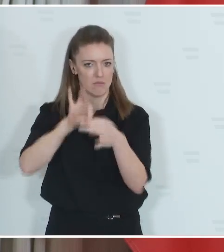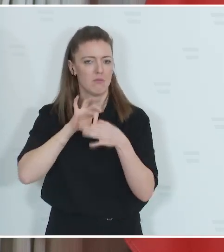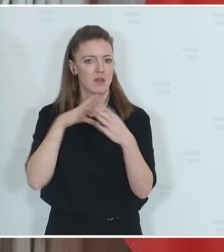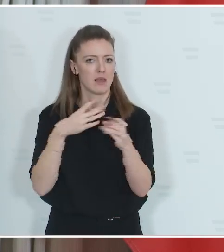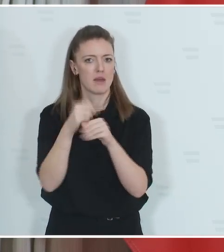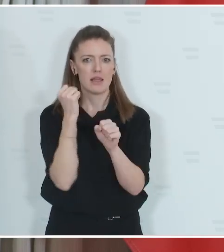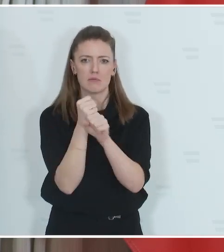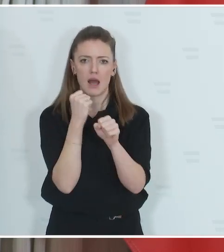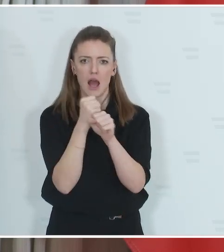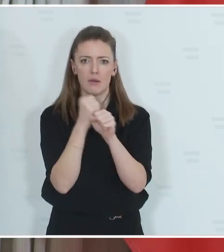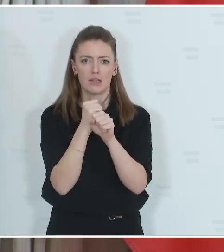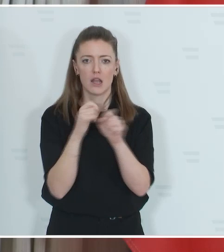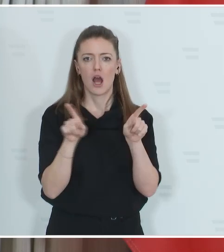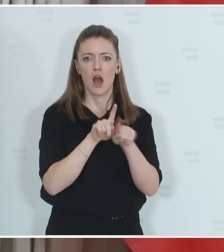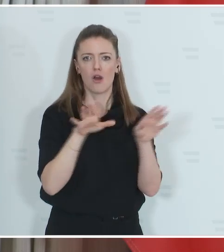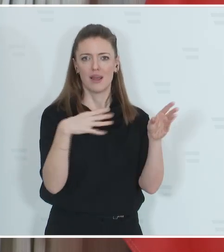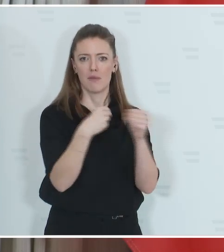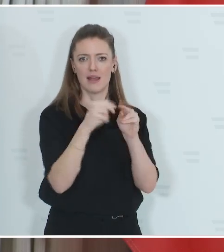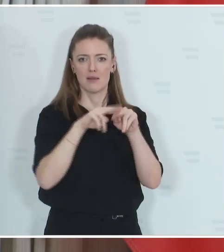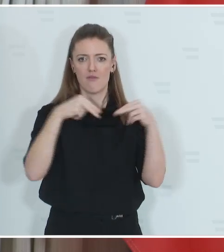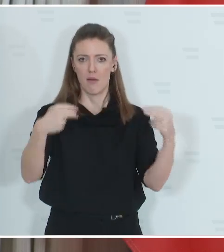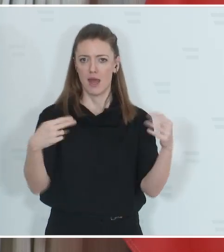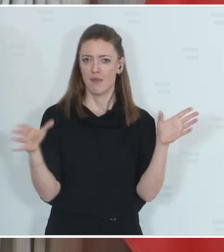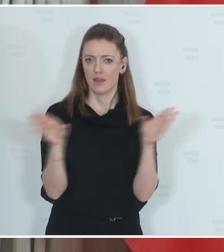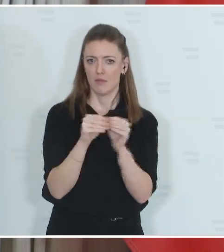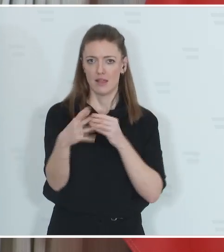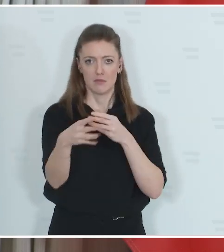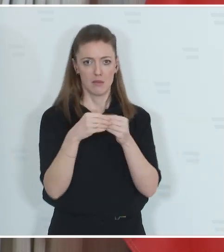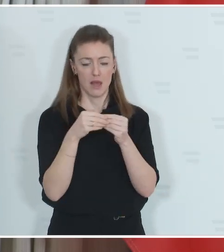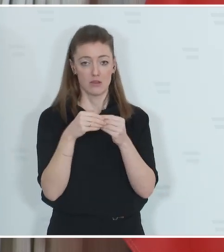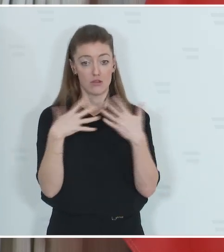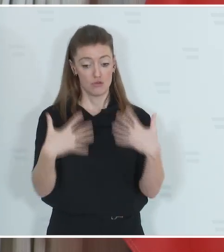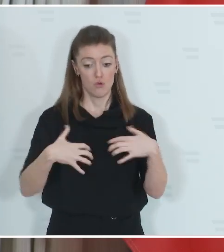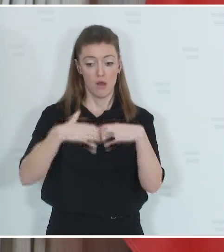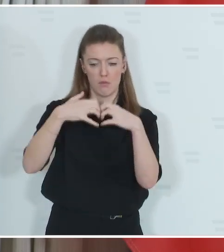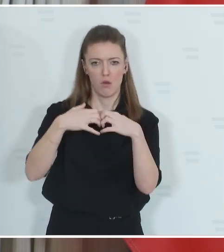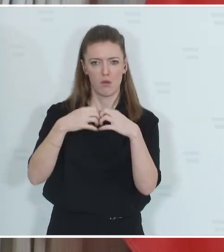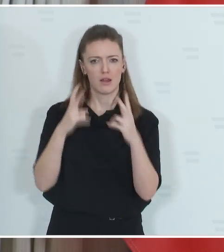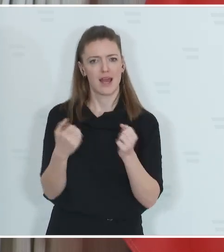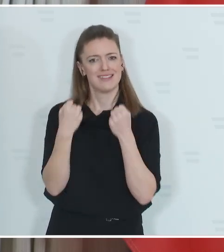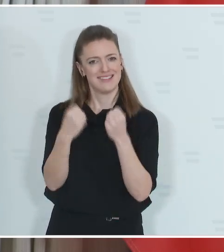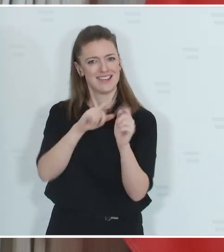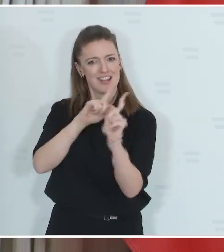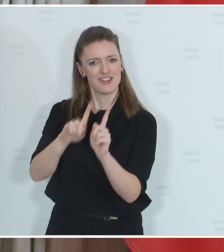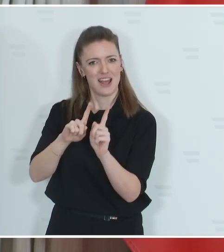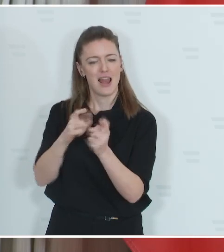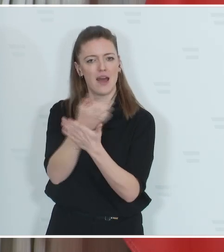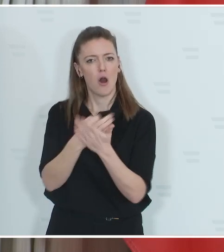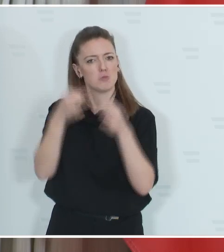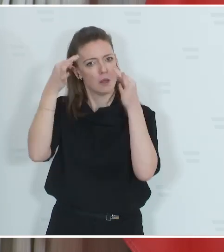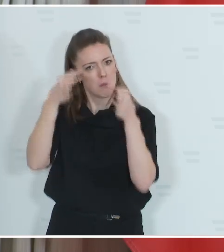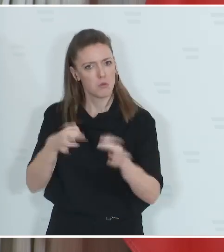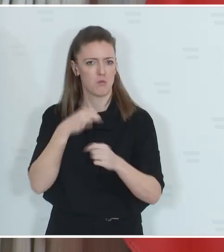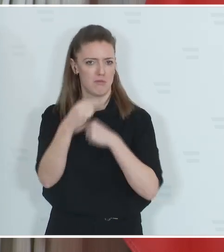So wird sichergestellt, dass die Ausbildung der Prüferinnen auch gut und zertifiziert stattfinden